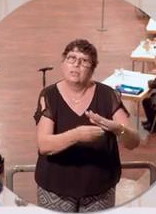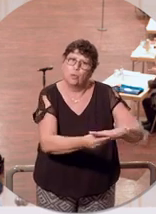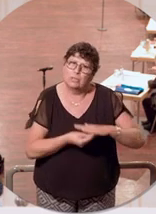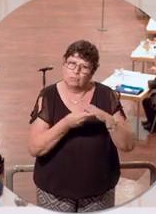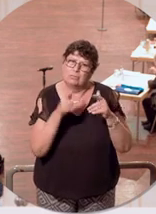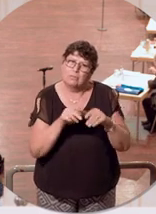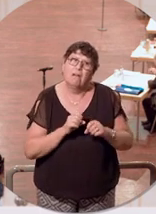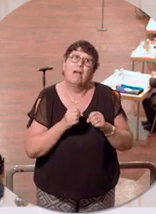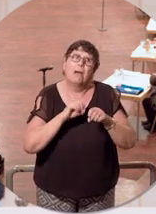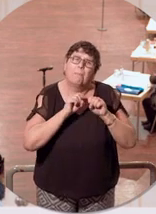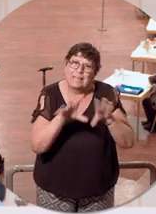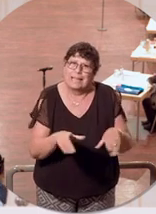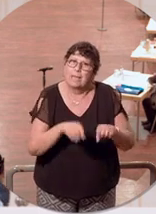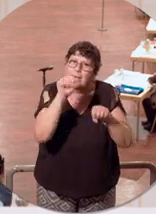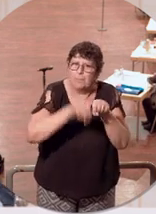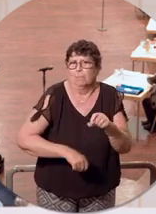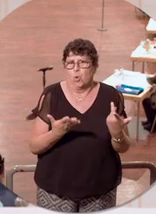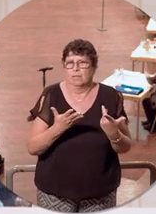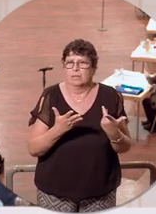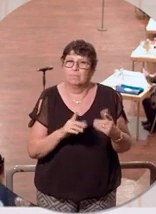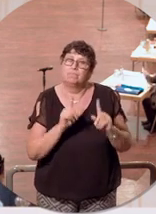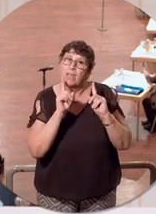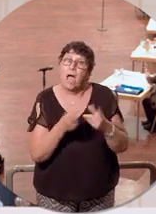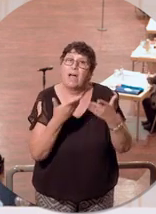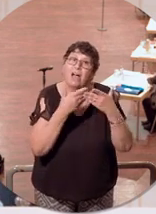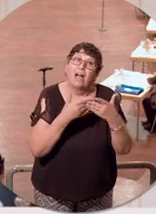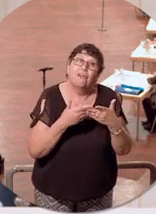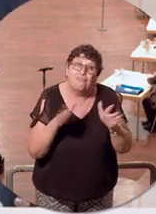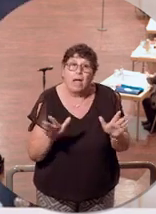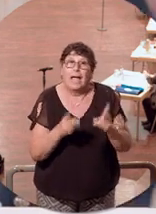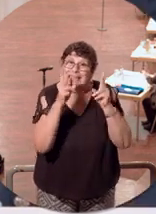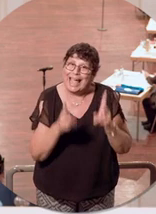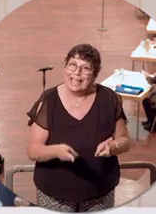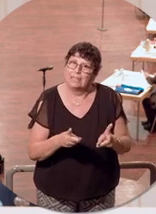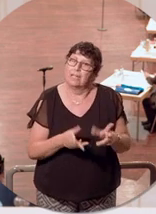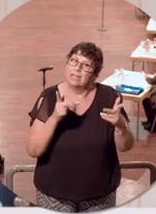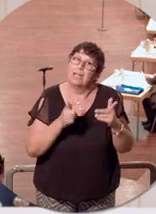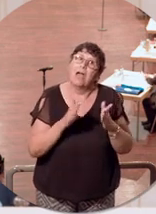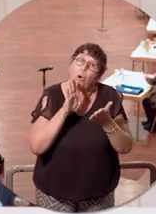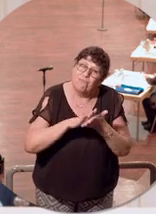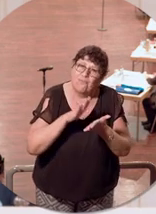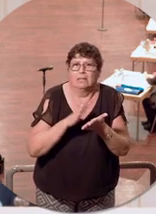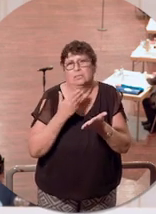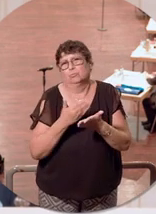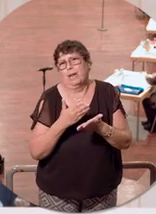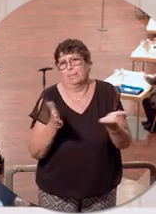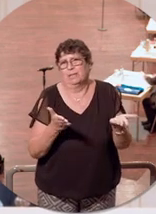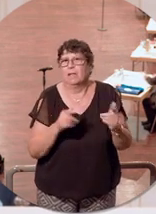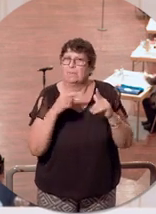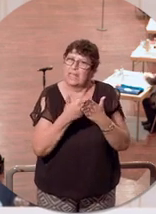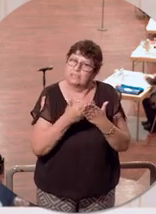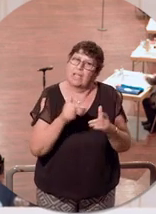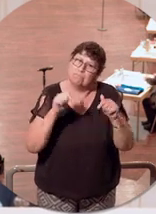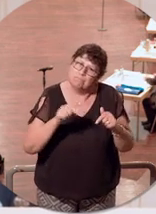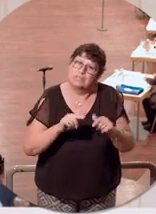dass diese Pandemie gebrochen ist, aber sich Persönlichkeits- und Freiheitsrechte eben weitestgehend zu erhalten. Und darauf setzt dieses Modell. Und deswegen werden wir weiterhin dieses Modell